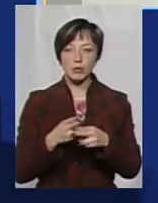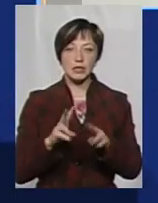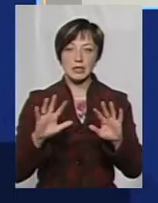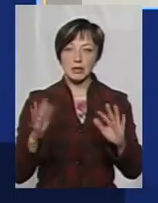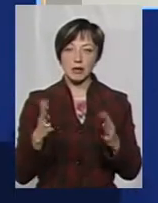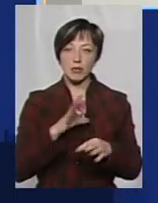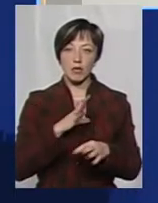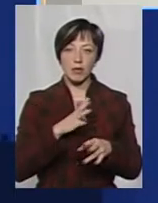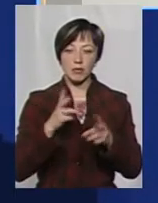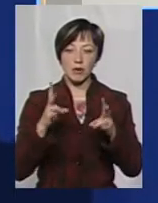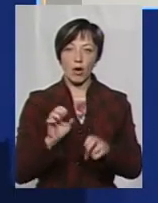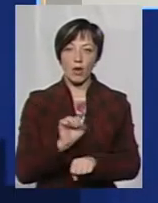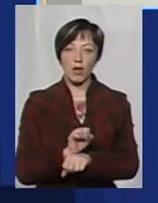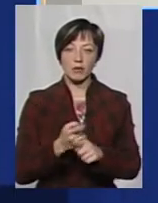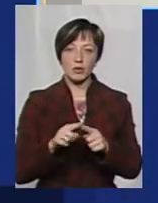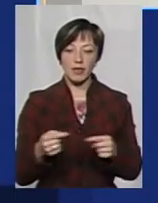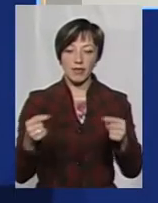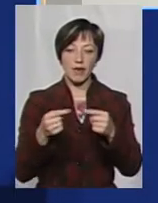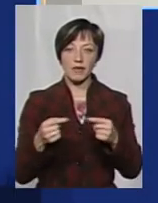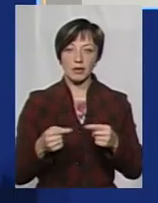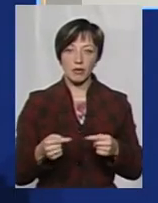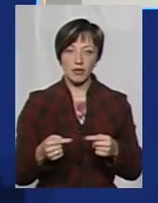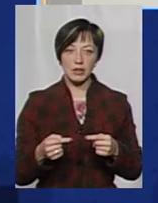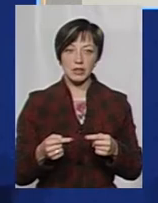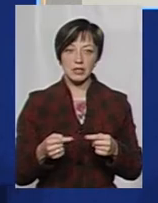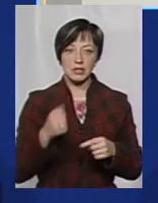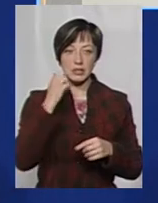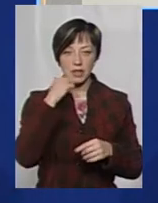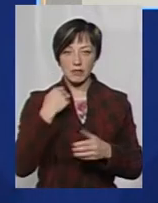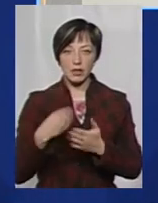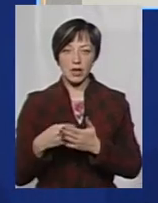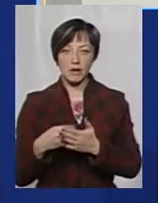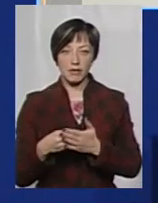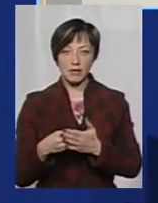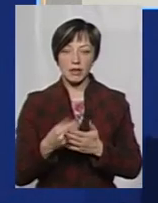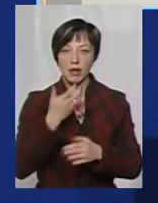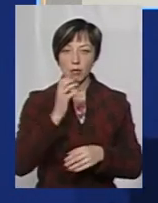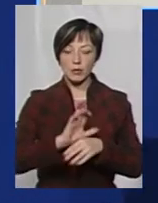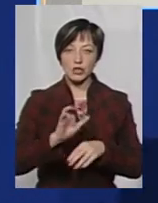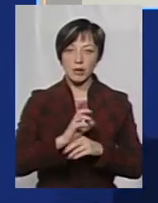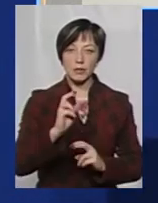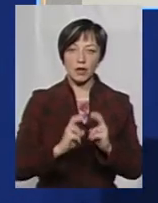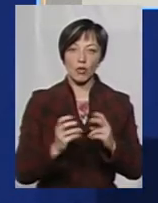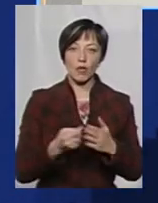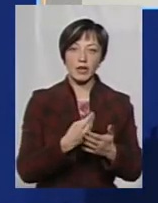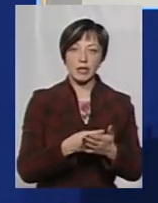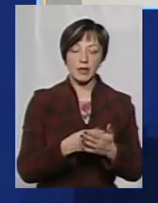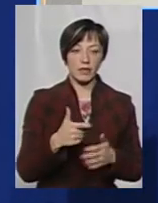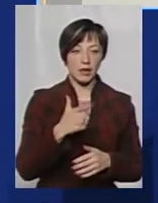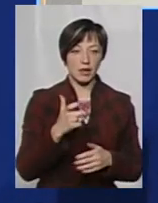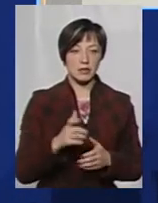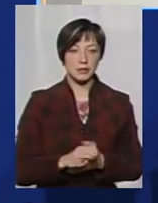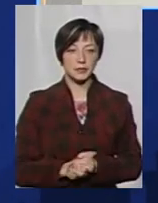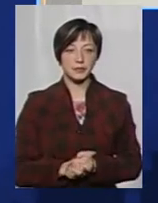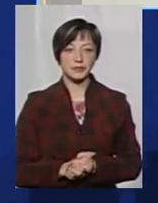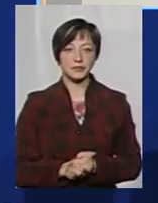трапилося, буває, якоїсь колапсу через цю невідповідність старих тарифів теплопостачальних підприємств і нових тарифів на газ? Ну,